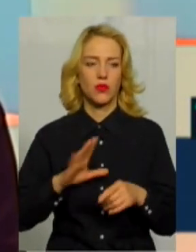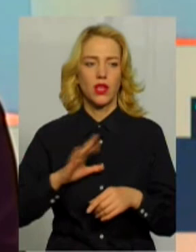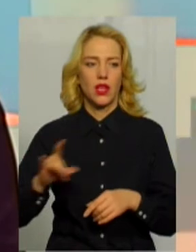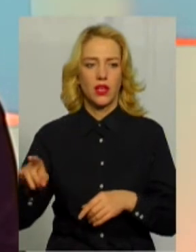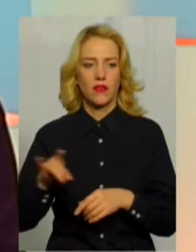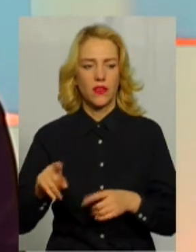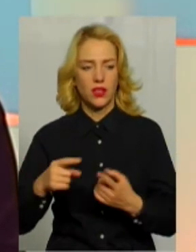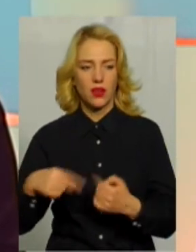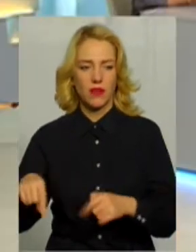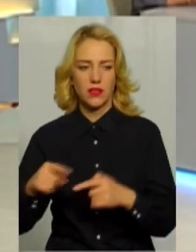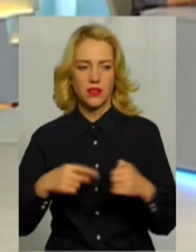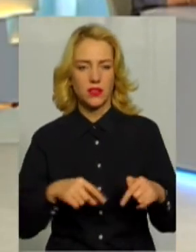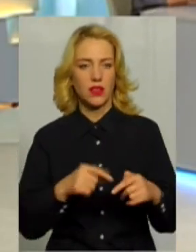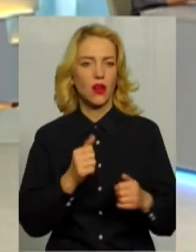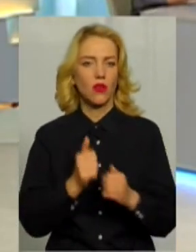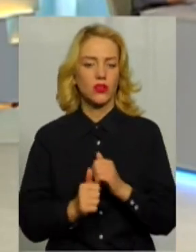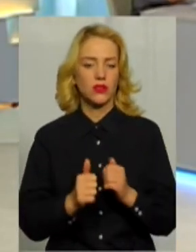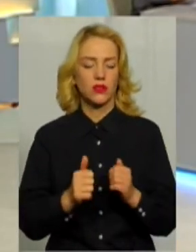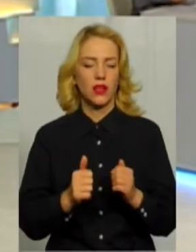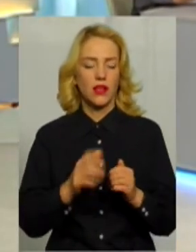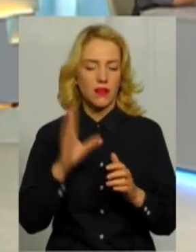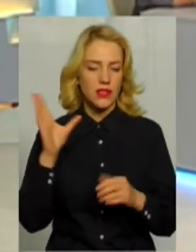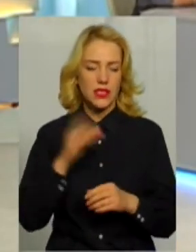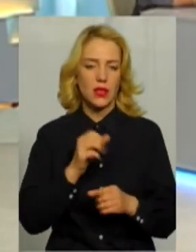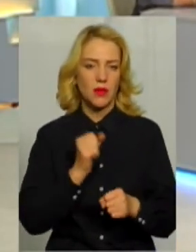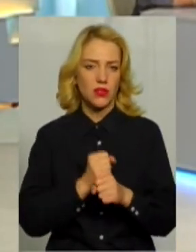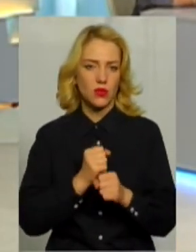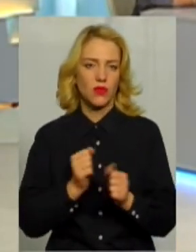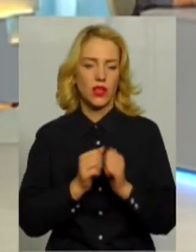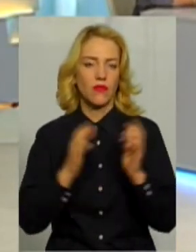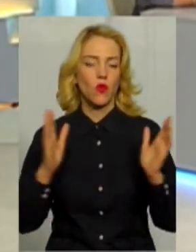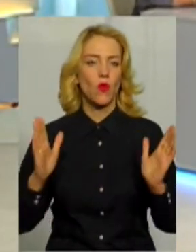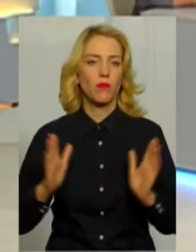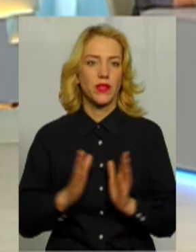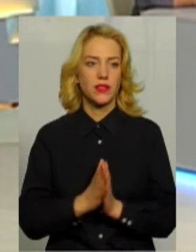превенції. Тобто, всі працювали в комплексі над вирішенням цієї проблеми.